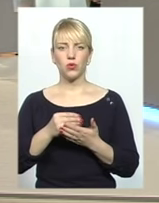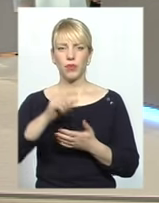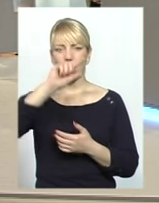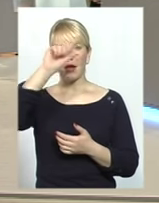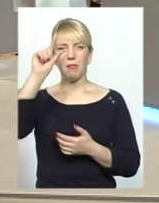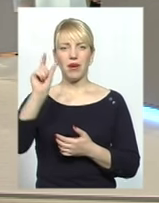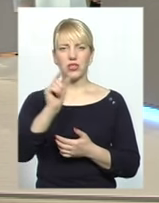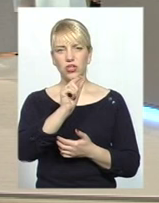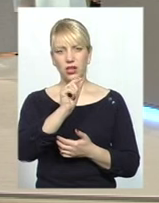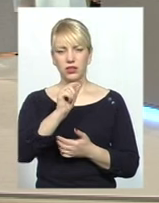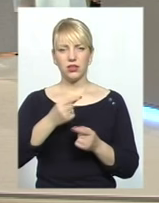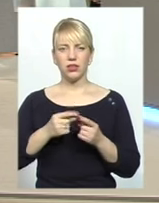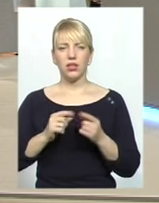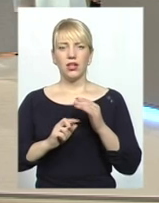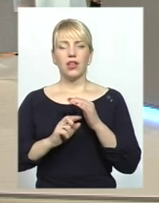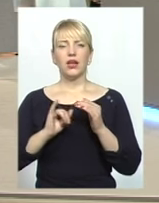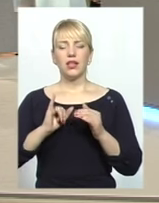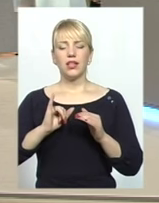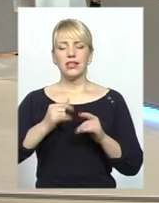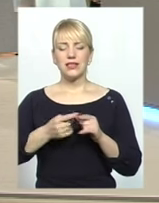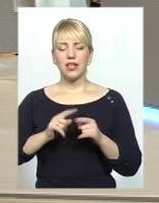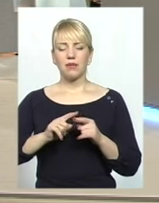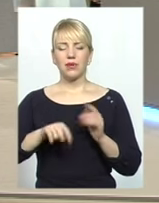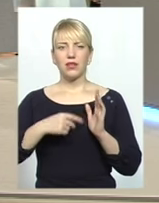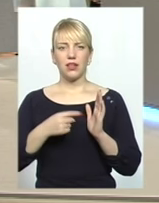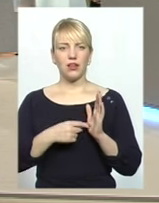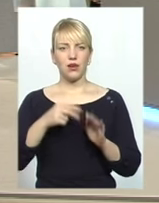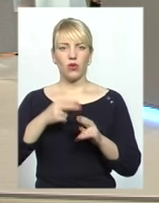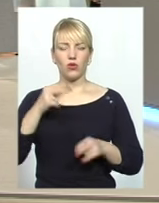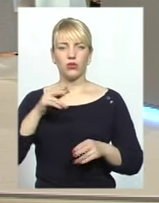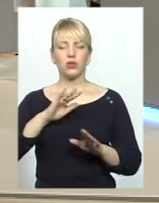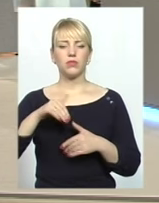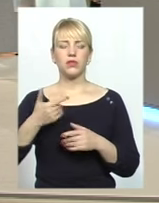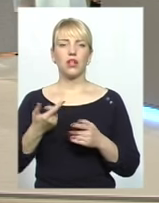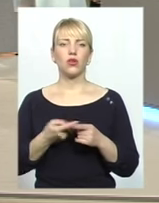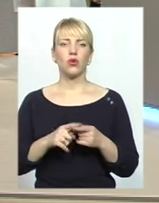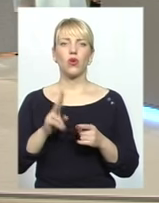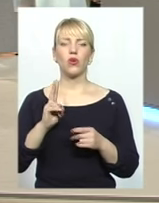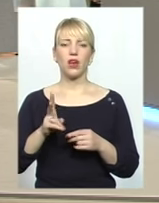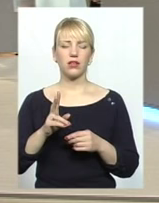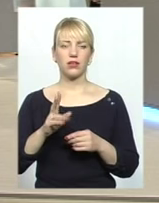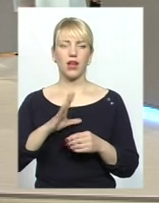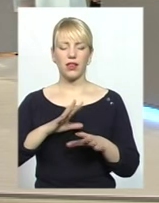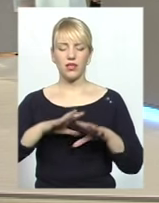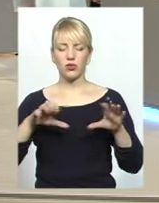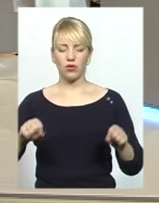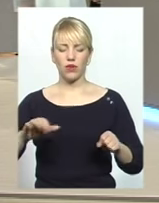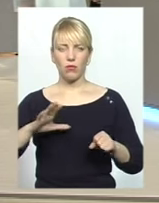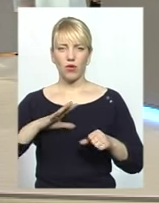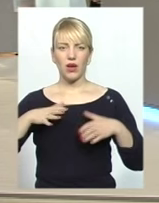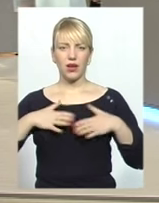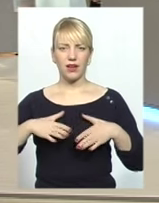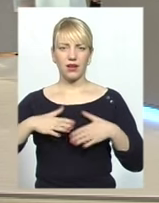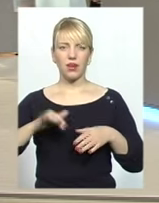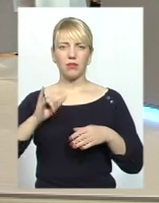після того, як анексували Крим, коли багато переселенських татар. Чому в нашій